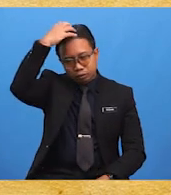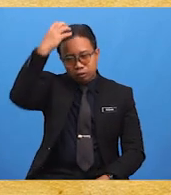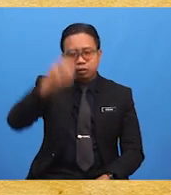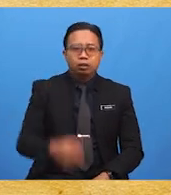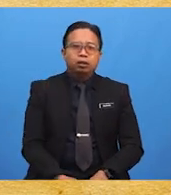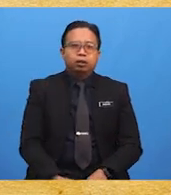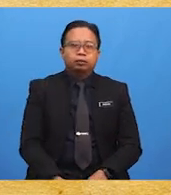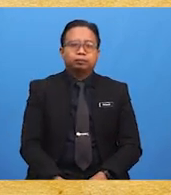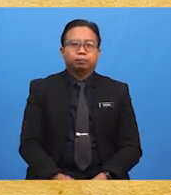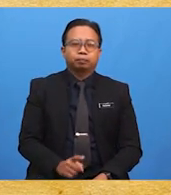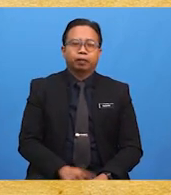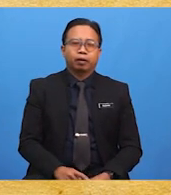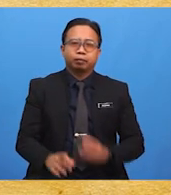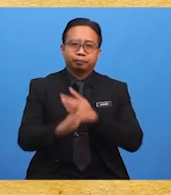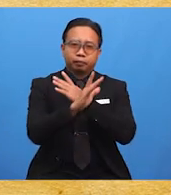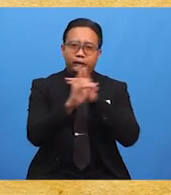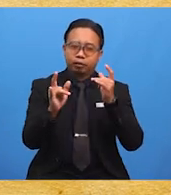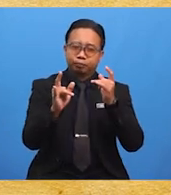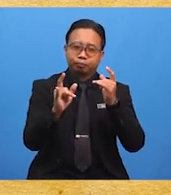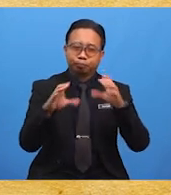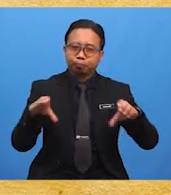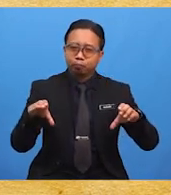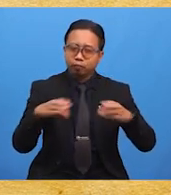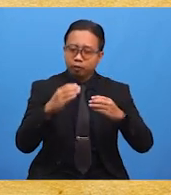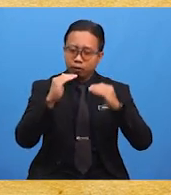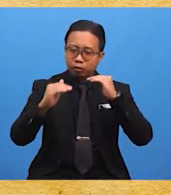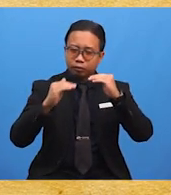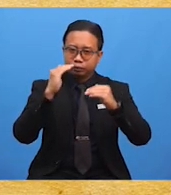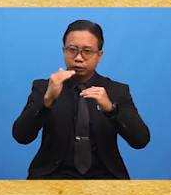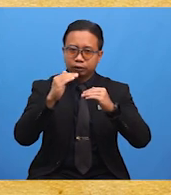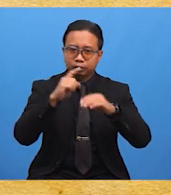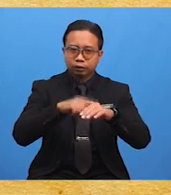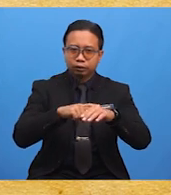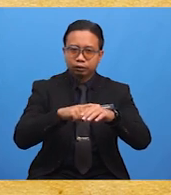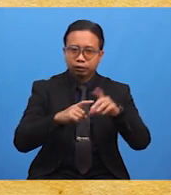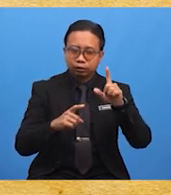Di Sarawak, penjara awal dibina pada tahun 1890.